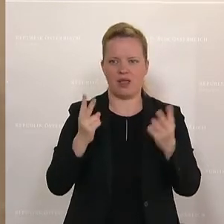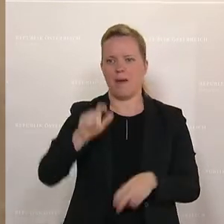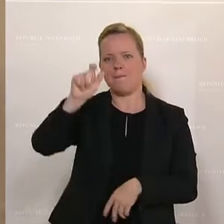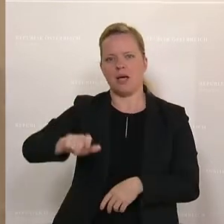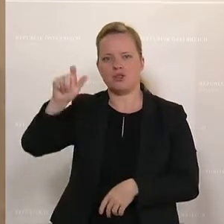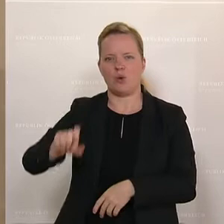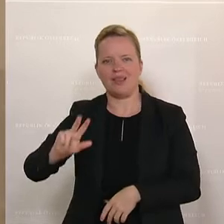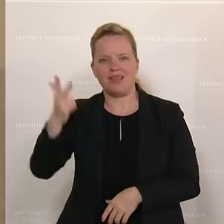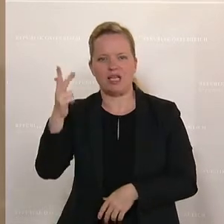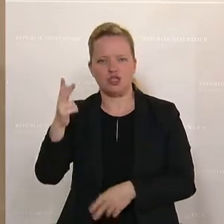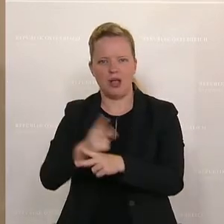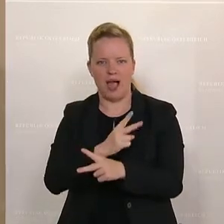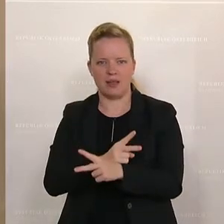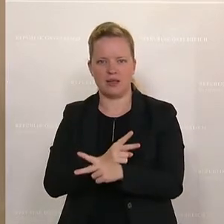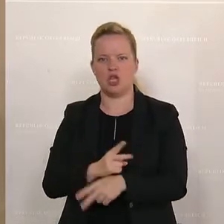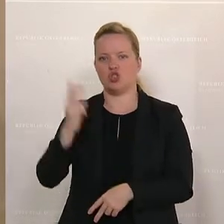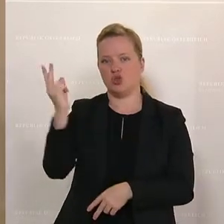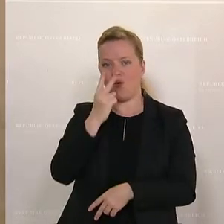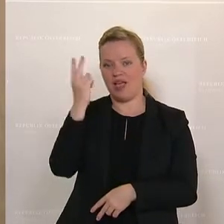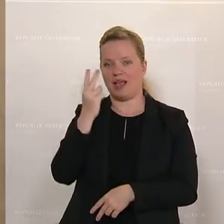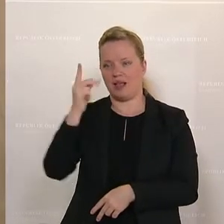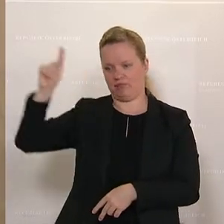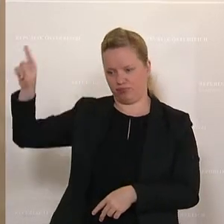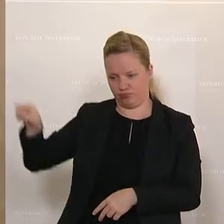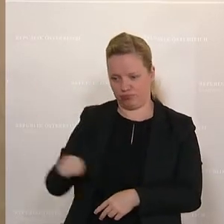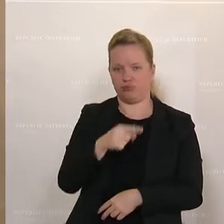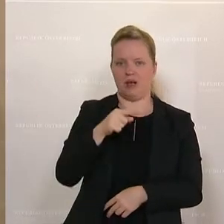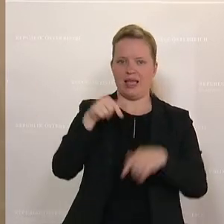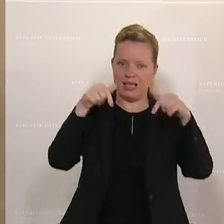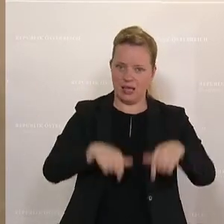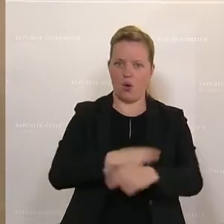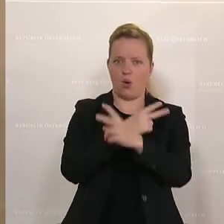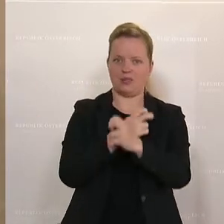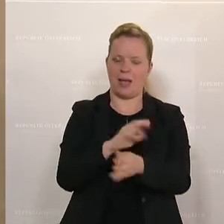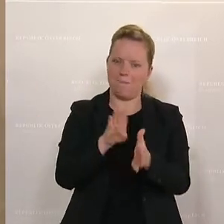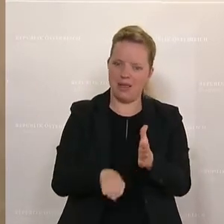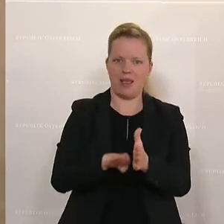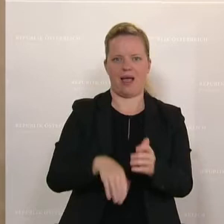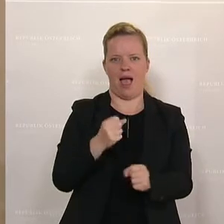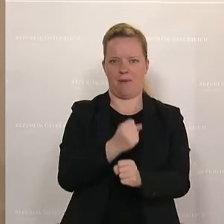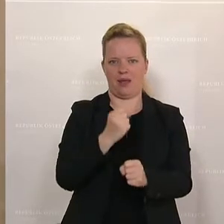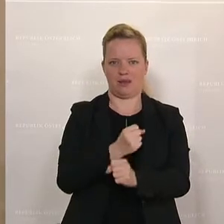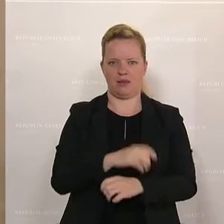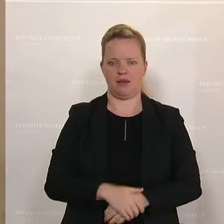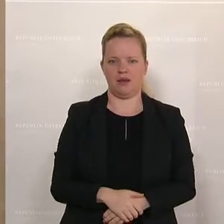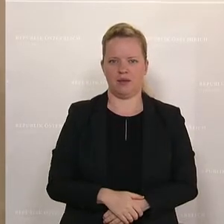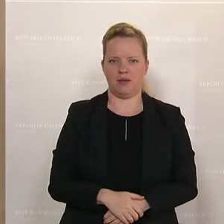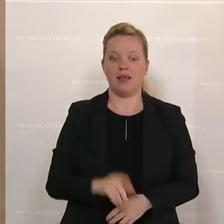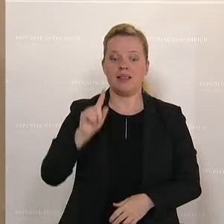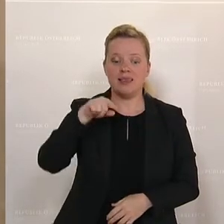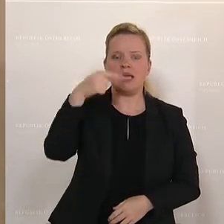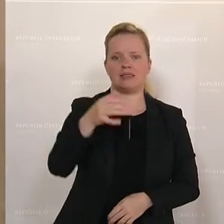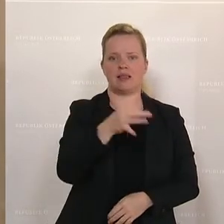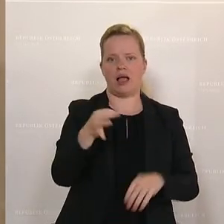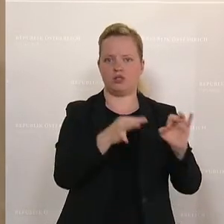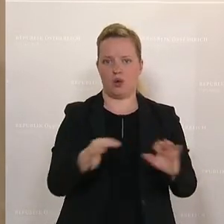die über Slowenien nach Österreich entsandt werden, um hier billig zu arbeiten, wo wir heute beim nächsten Tagesordnungspunkt